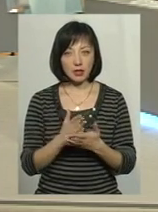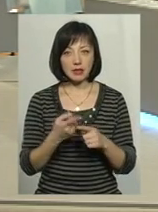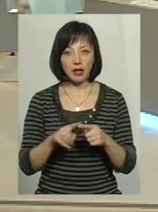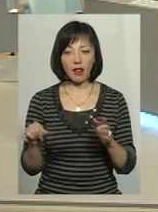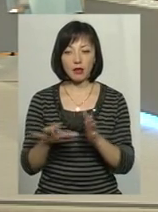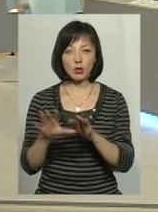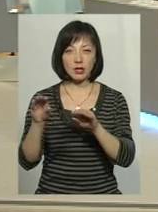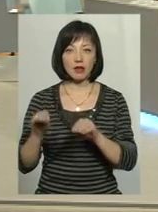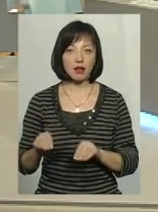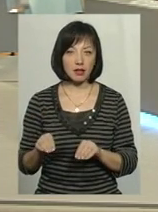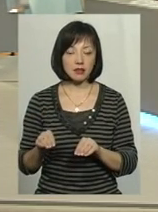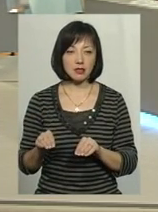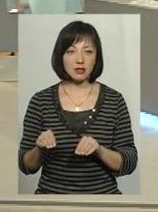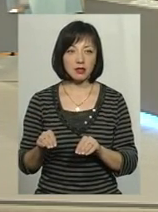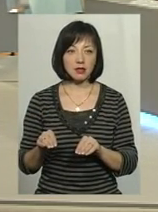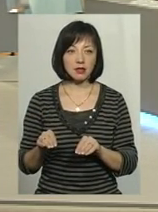електронні декларації